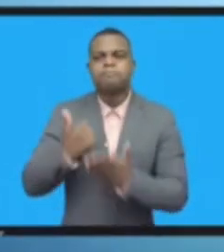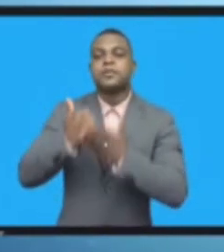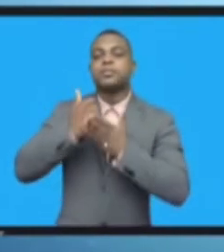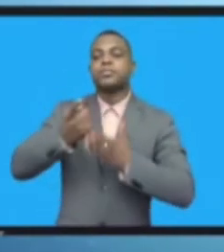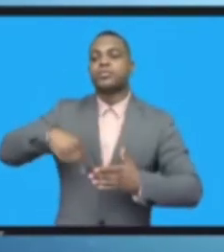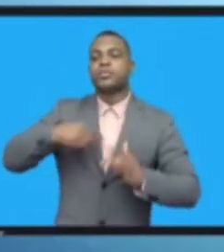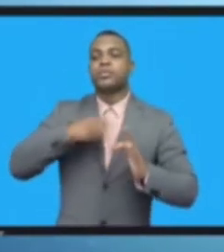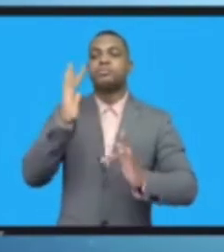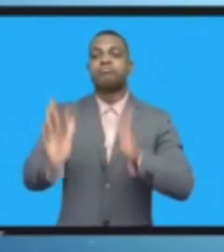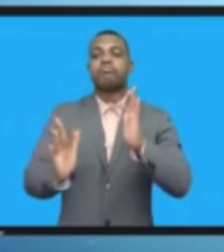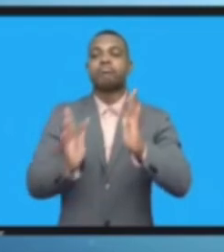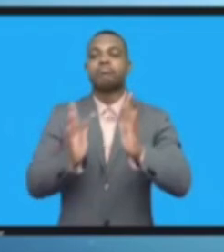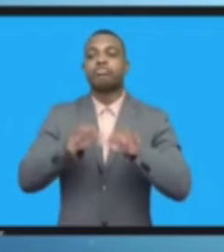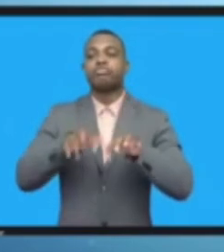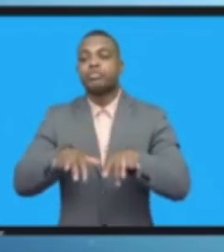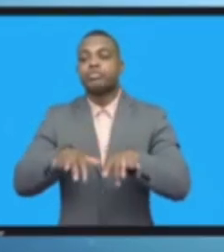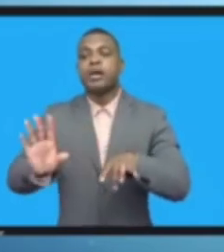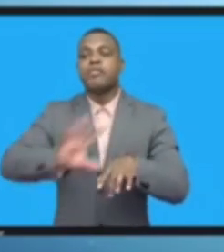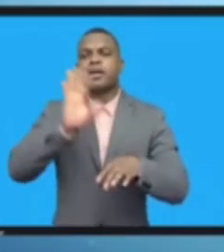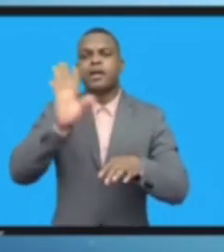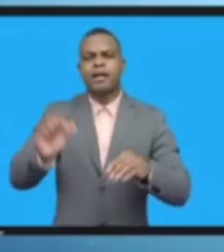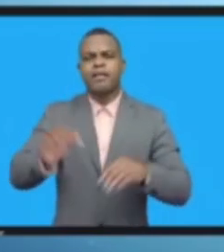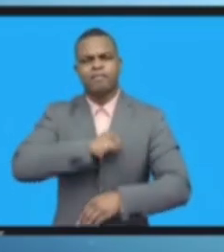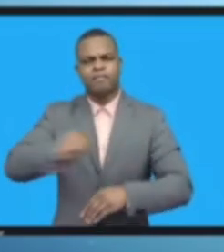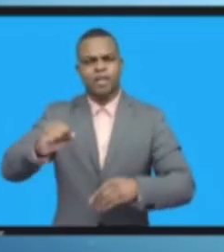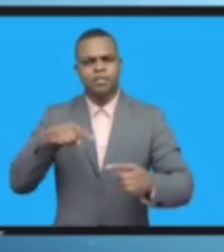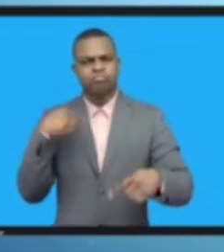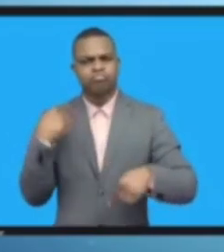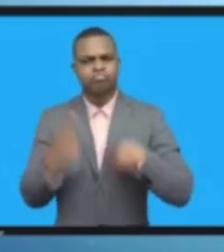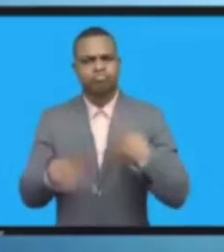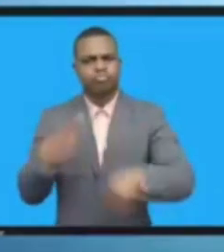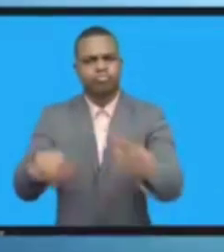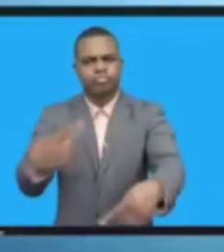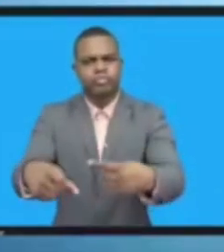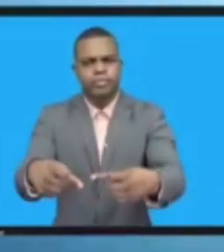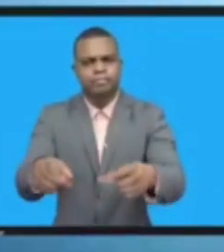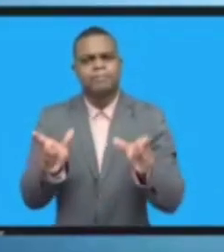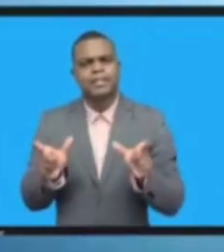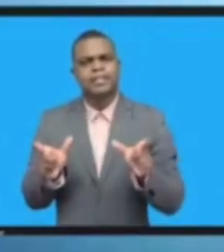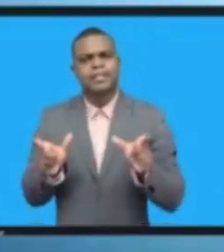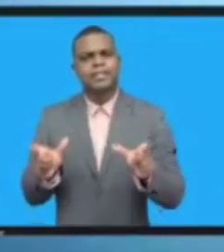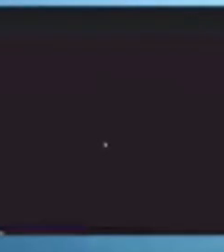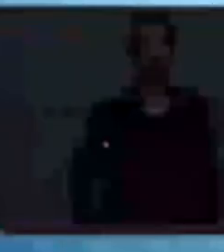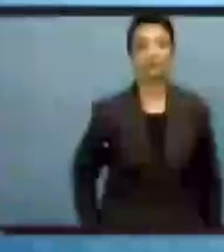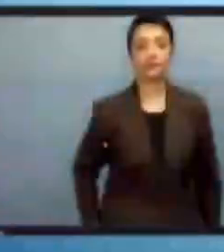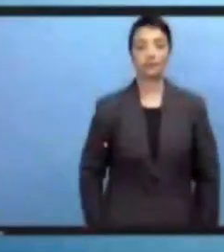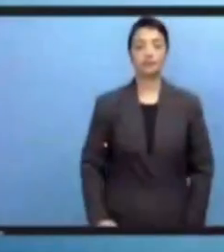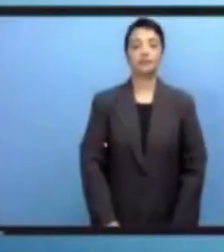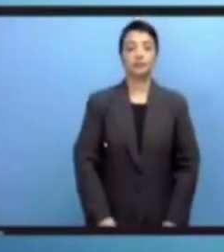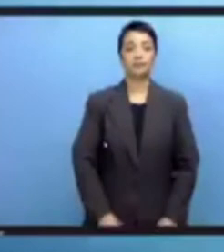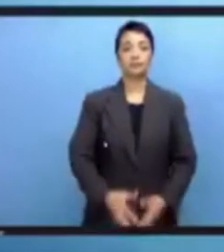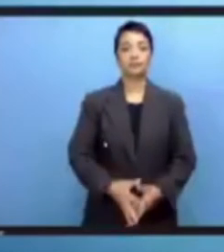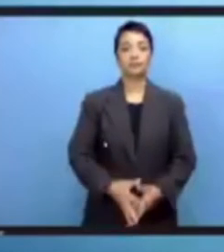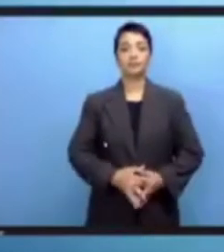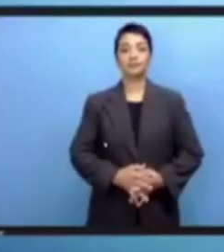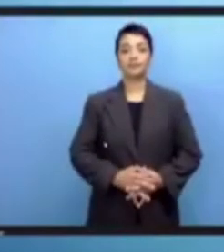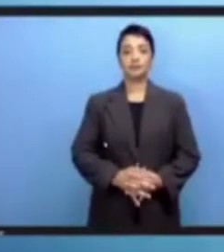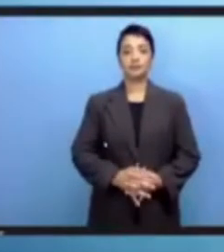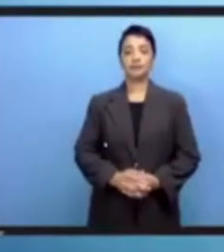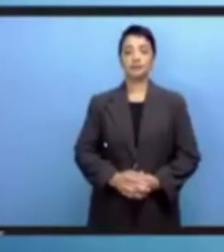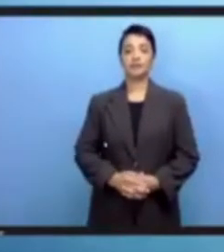ذلك نعرف ذلك من خلال التفاعل مع ال-IDF أشكركم جزيلا على حسن